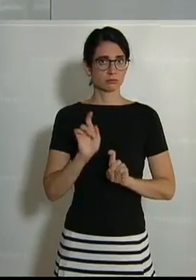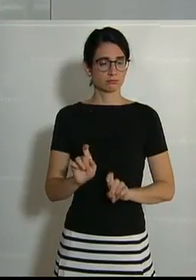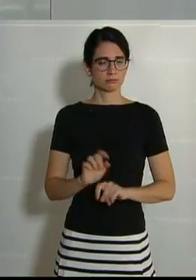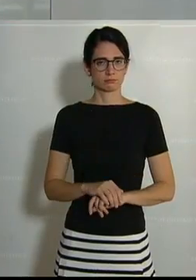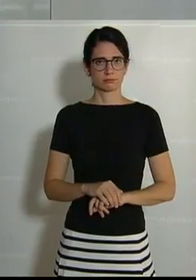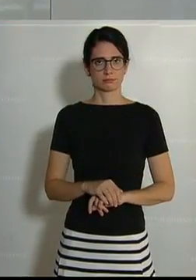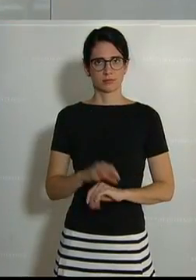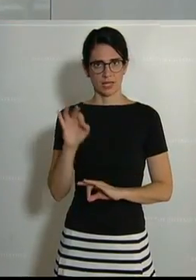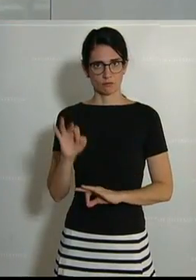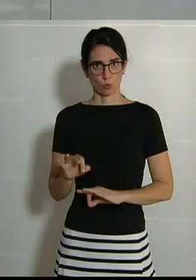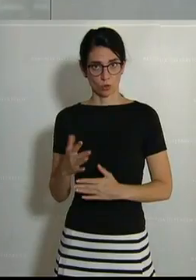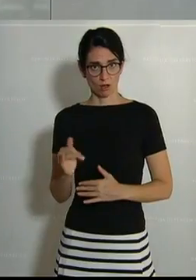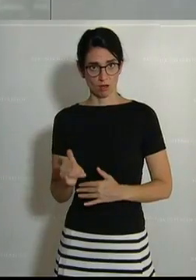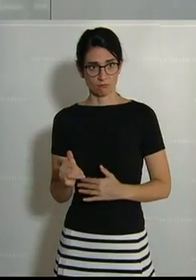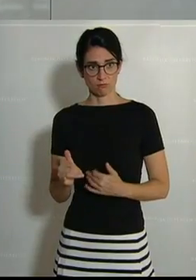FPÖ?